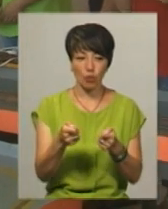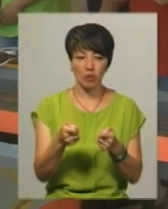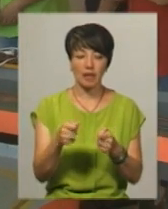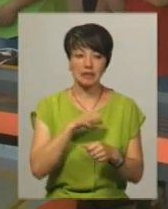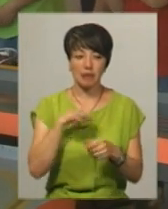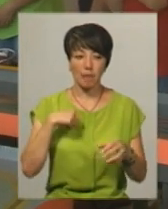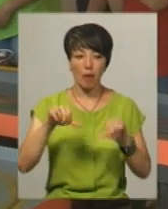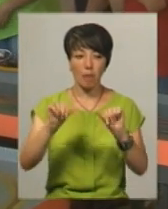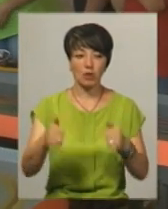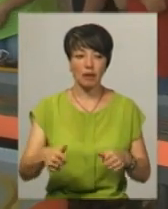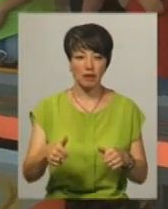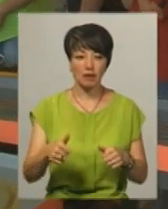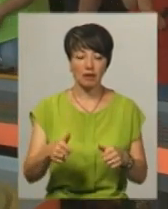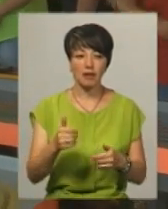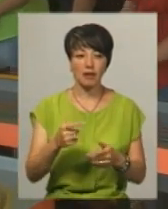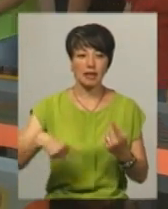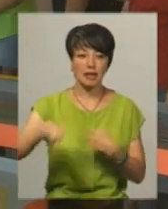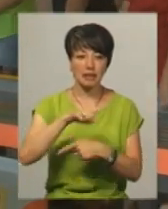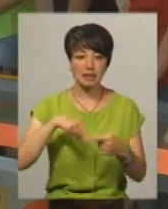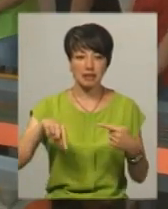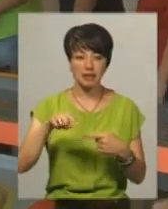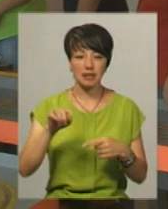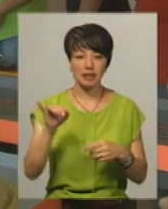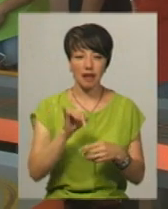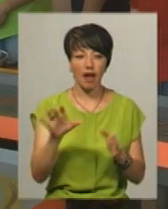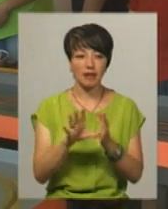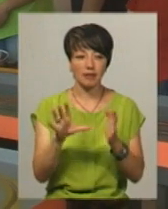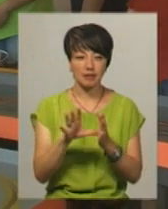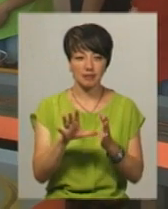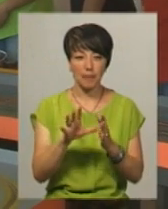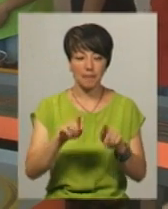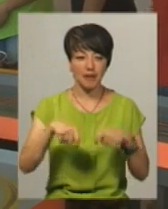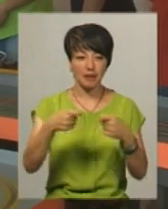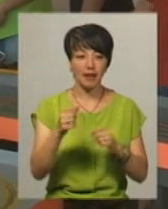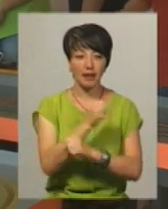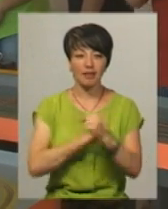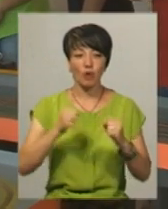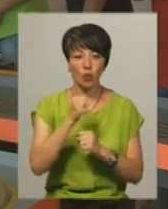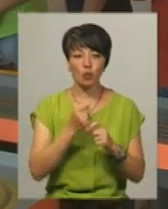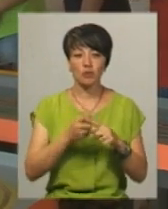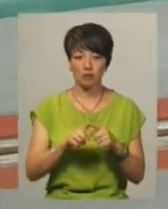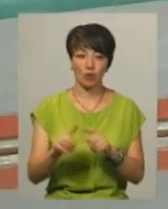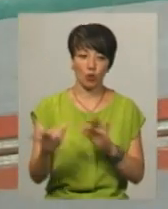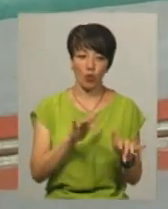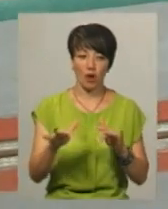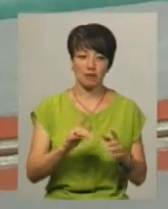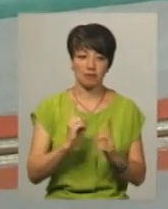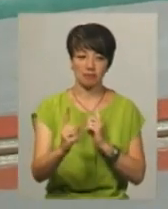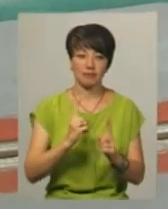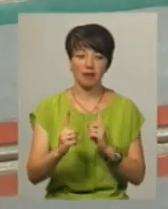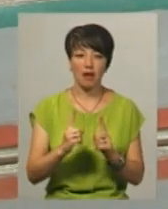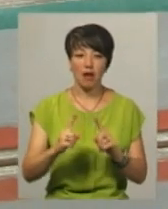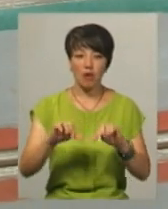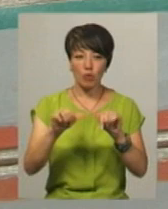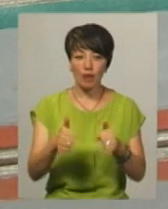сама моделька, вона їздить і знімає електричний струм і передає на двигун. За рахунок цього вона рухається. Моделі машин та